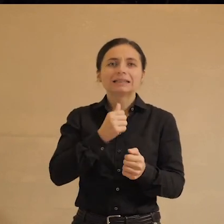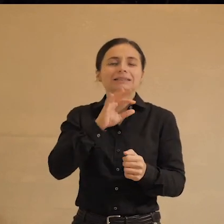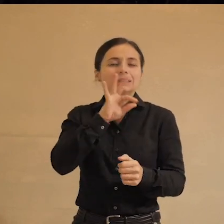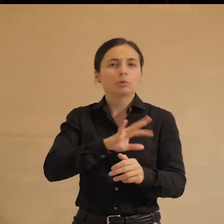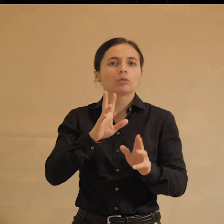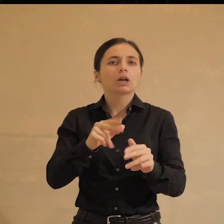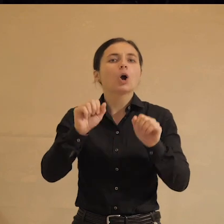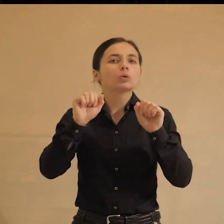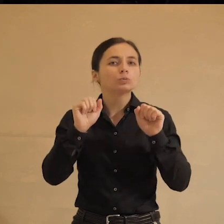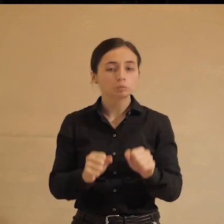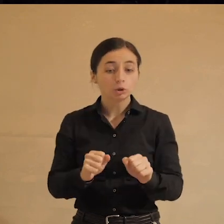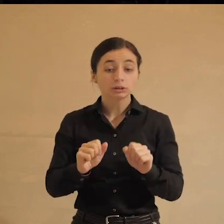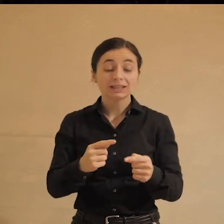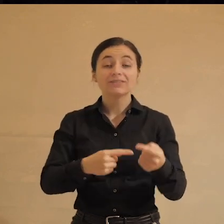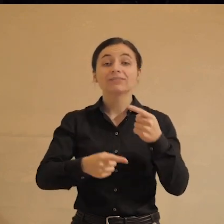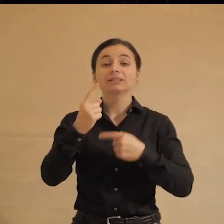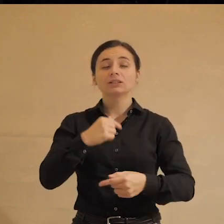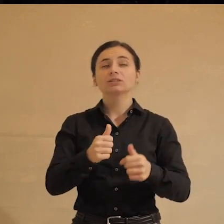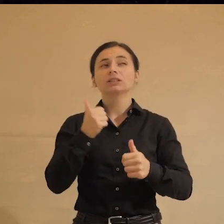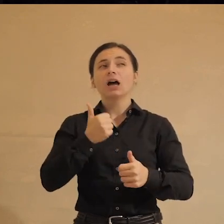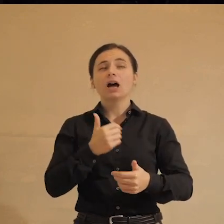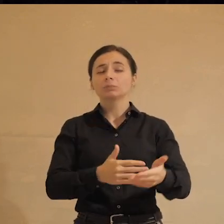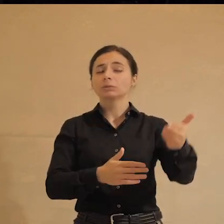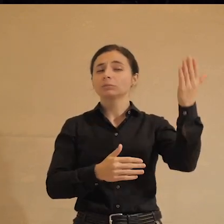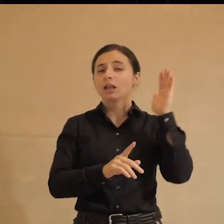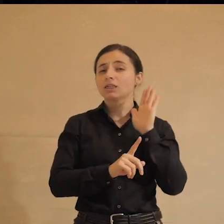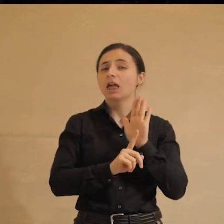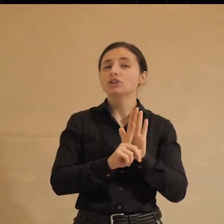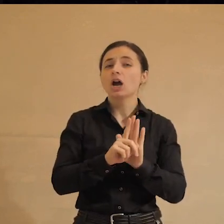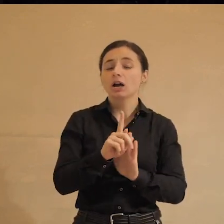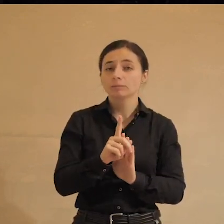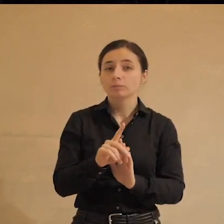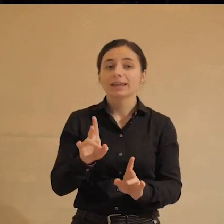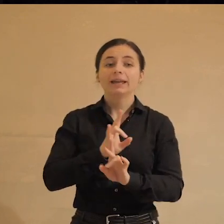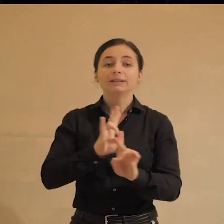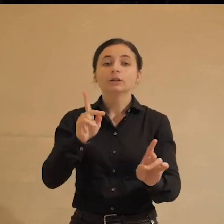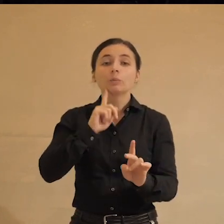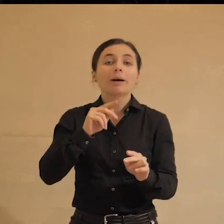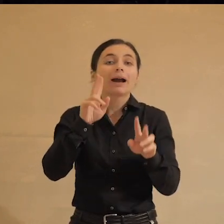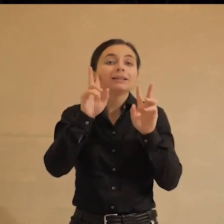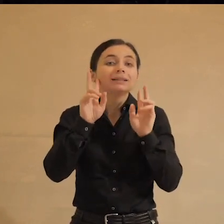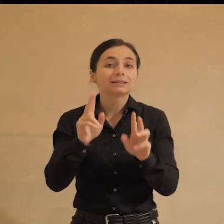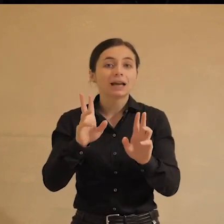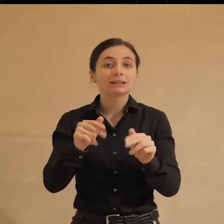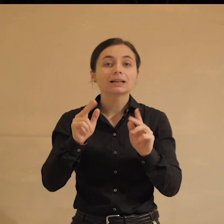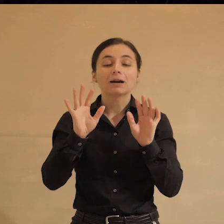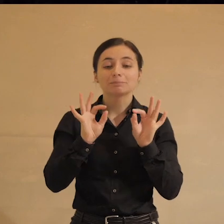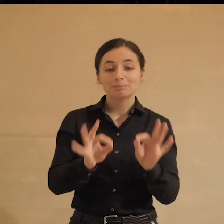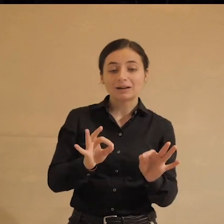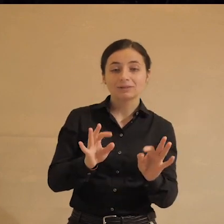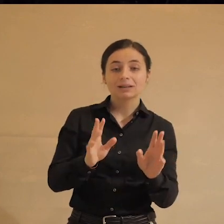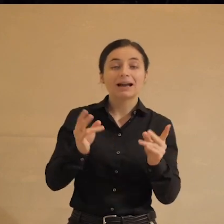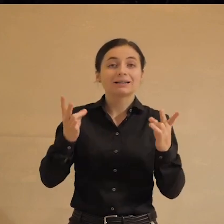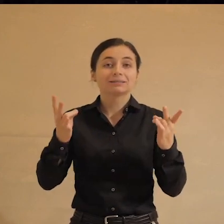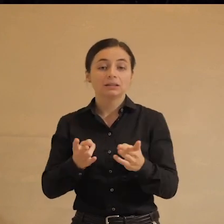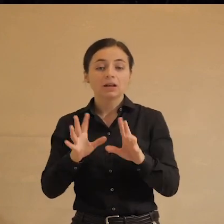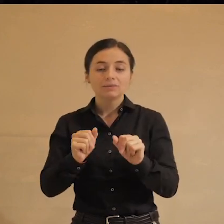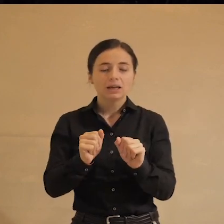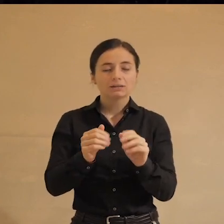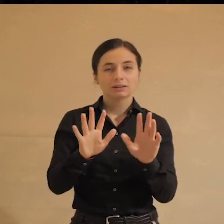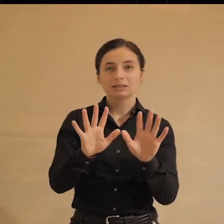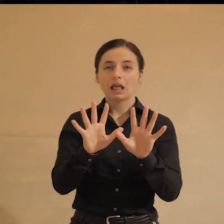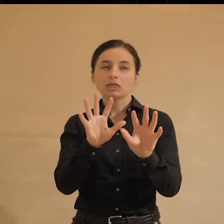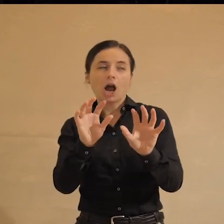и возвращаясь к тому, с чего я начала в самом-самом начале, в таком далеком, никто пока не знает, как правильно и как надо. Все на ощупь